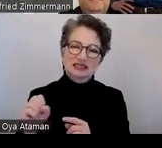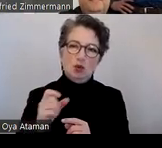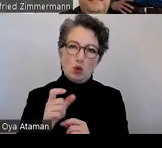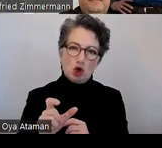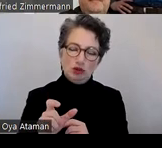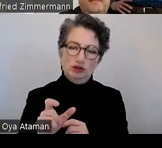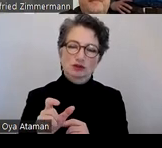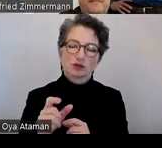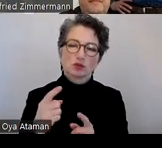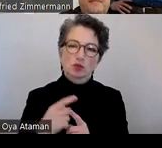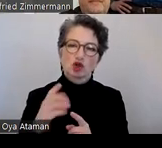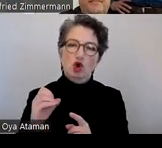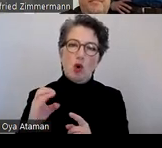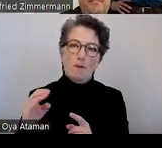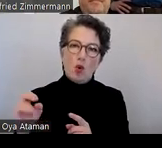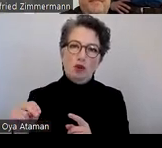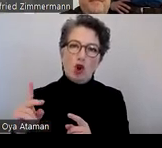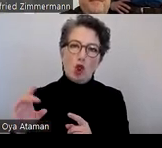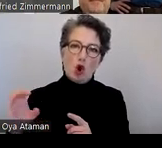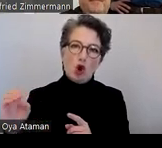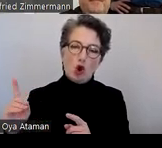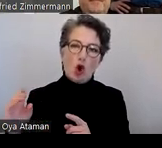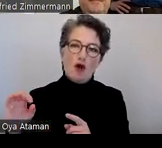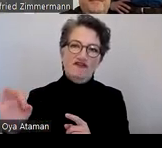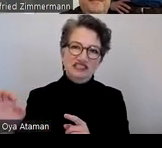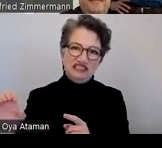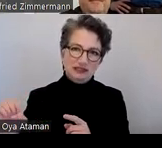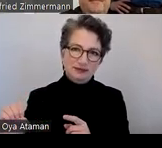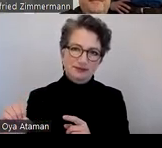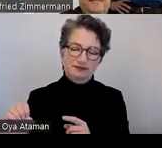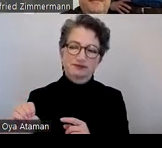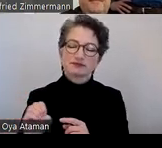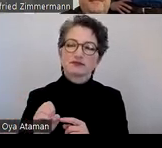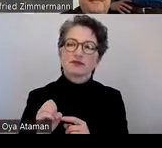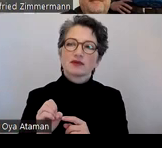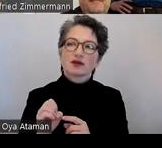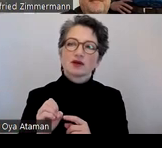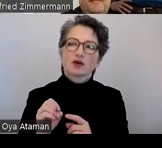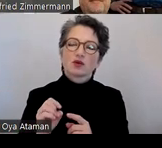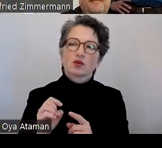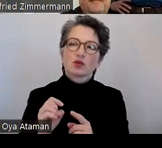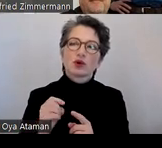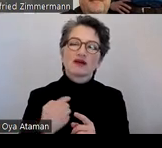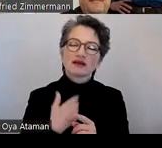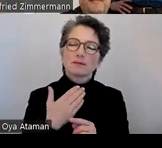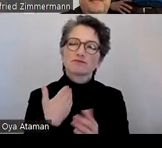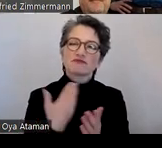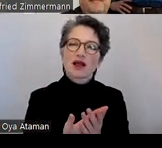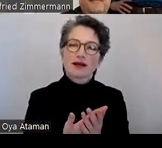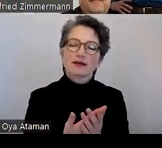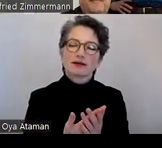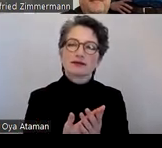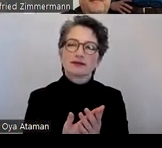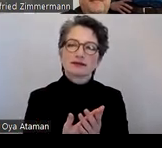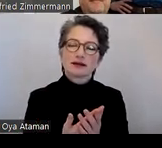und Common Look Office. und ich rate oder wir raten auch dazu, also das